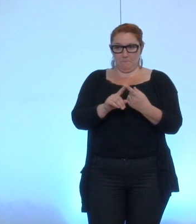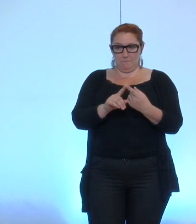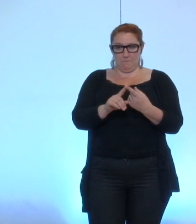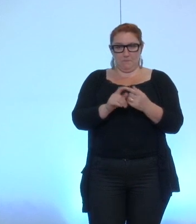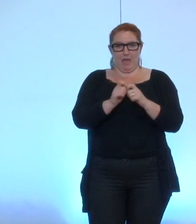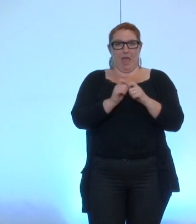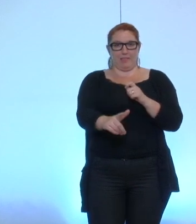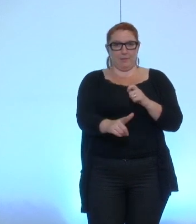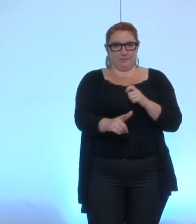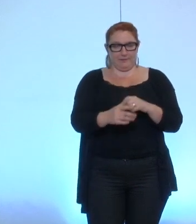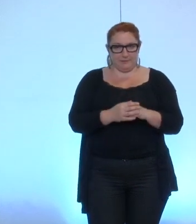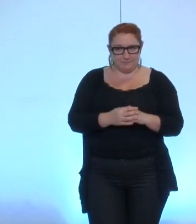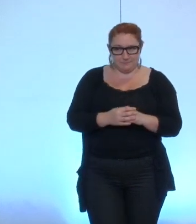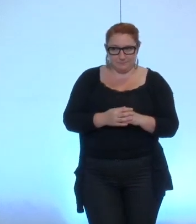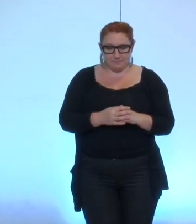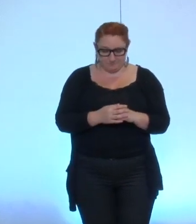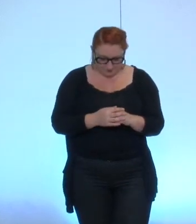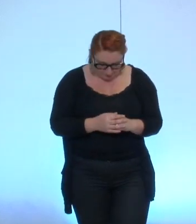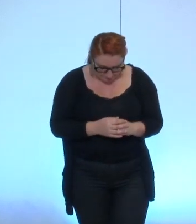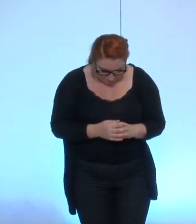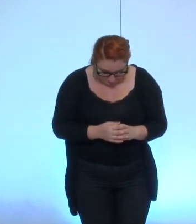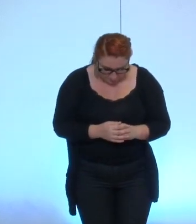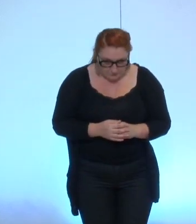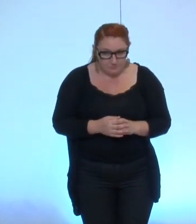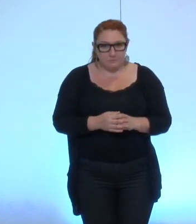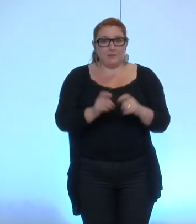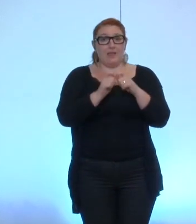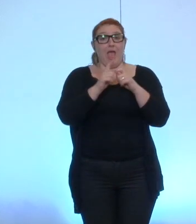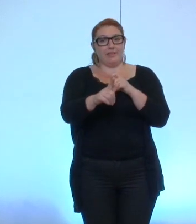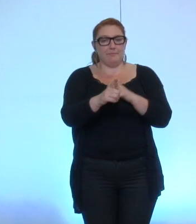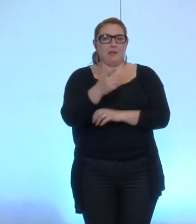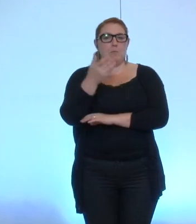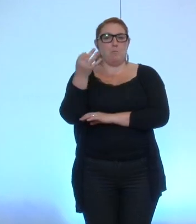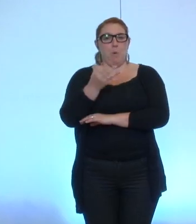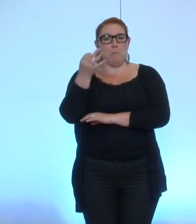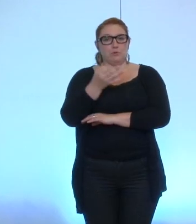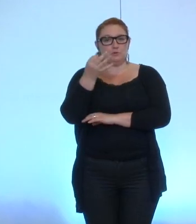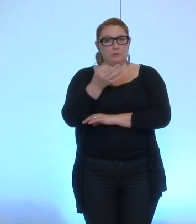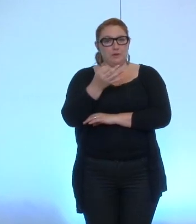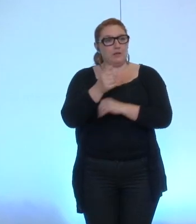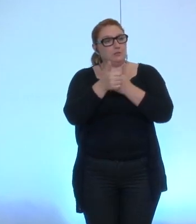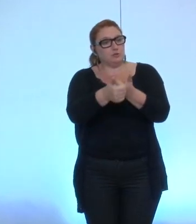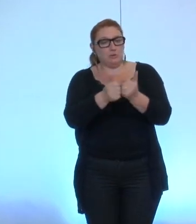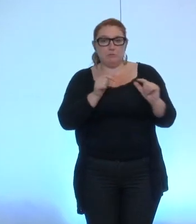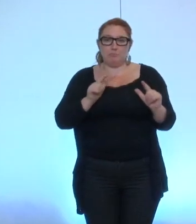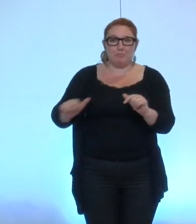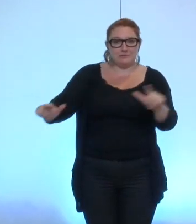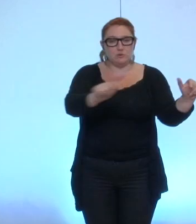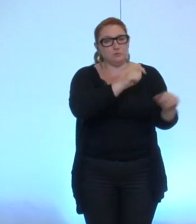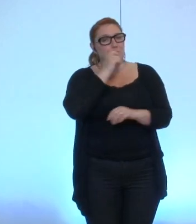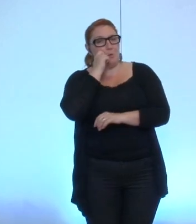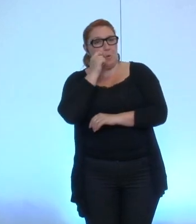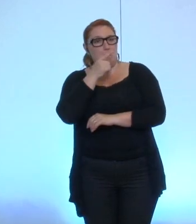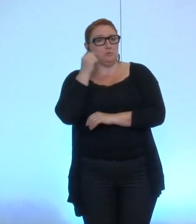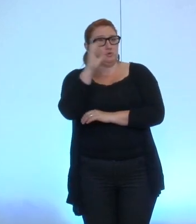les indemnités et la façon de les rendre proportionnels aux présences effectives monsieur Chamussy vous voulez dire en